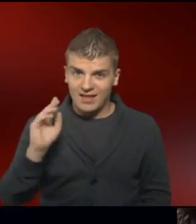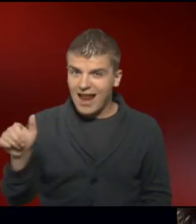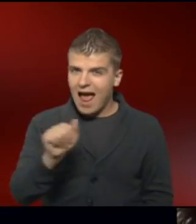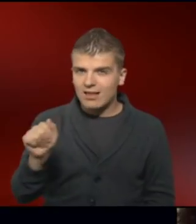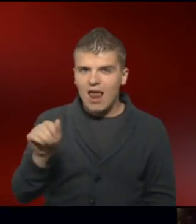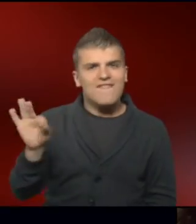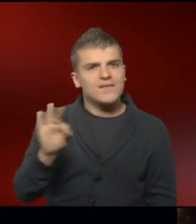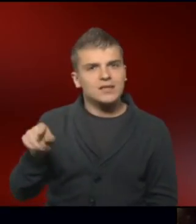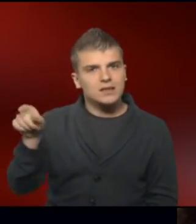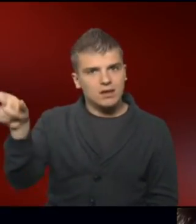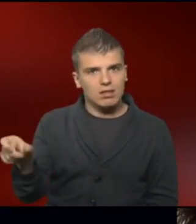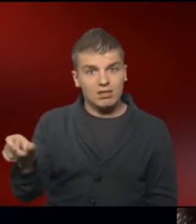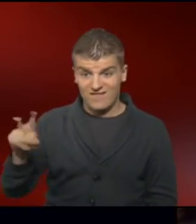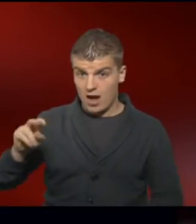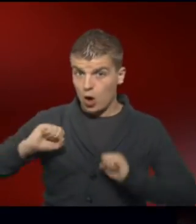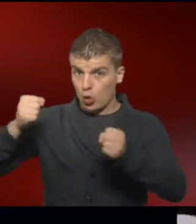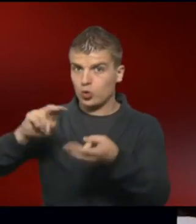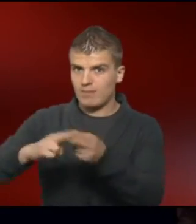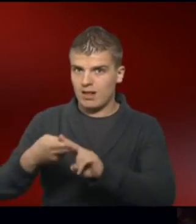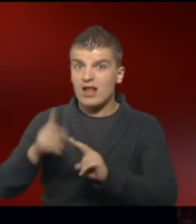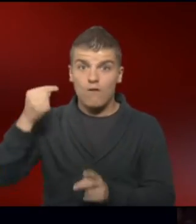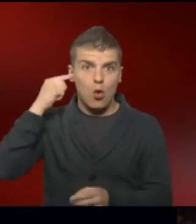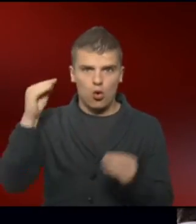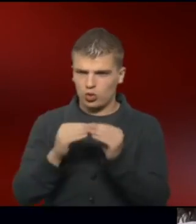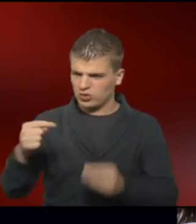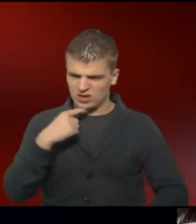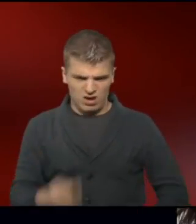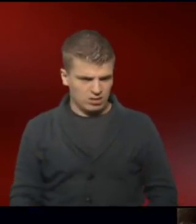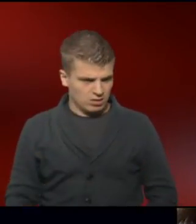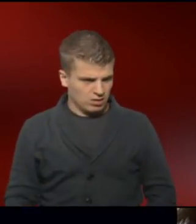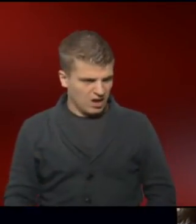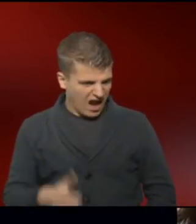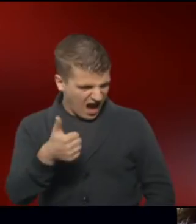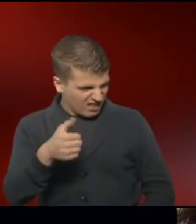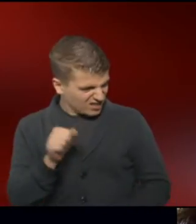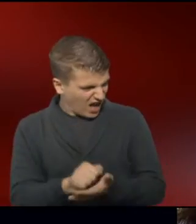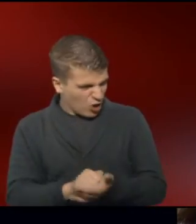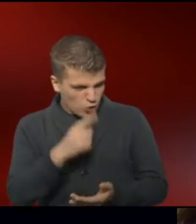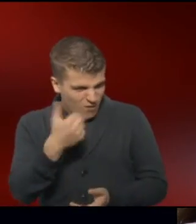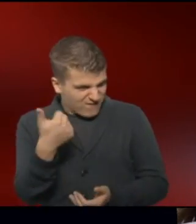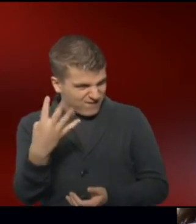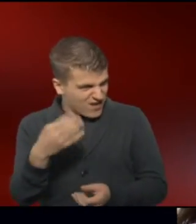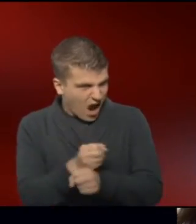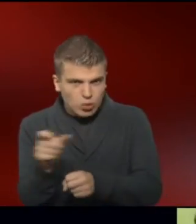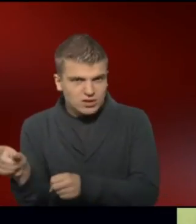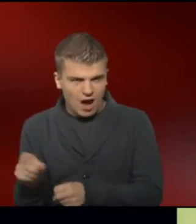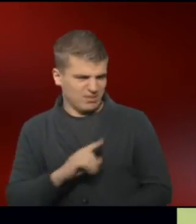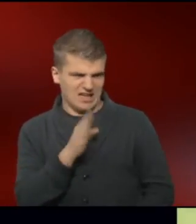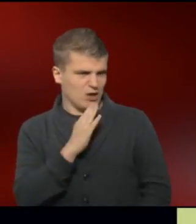Fritzen, Gründungsmitglied, das Ohrenkuss, wie eine Zeitung mit nur vier Ausgaben. Das ist ja wohl nichts.